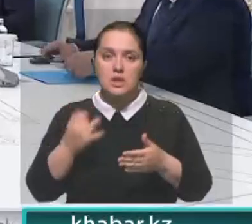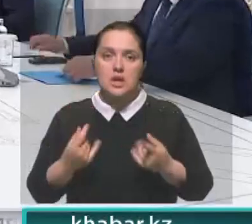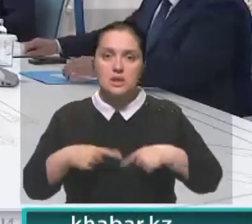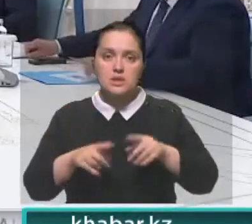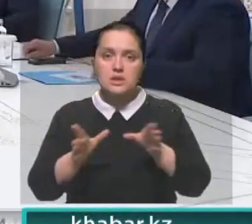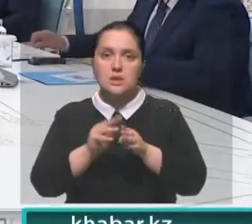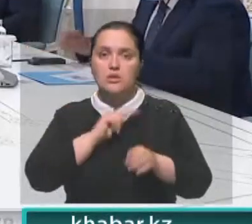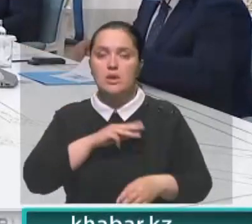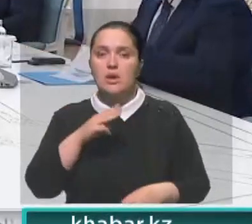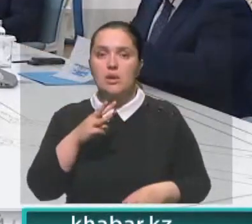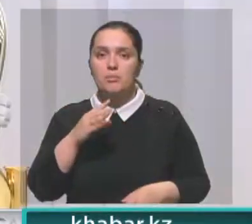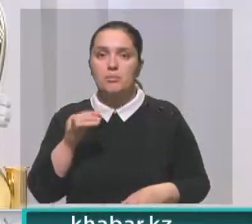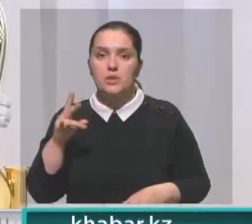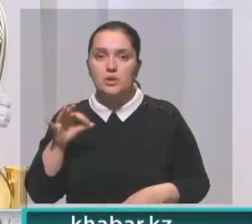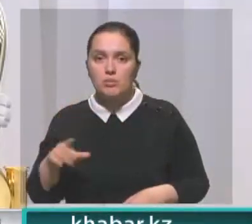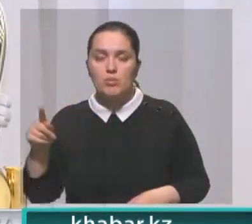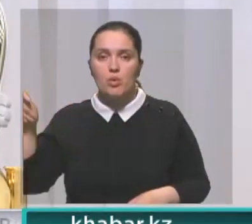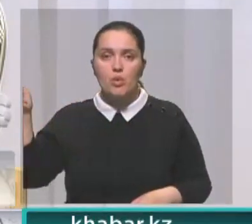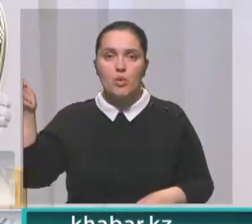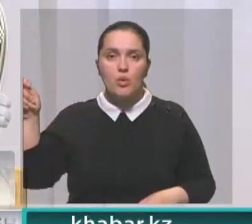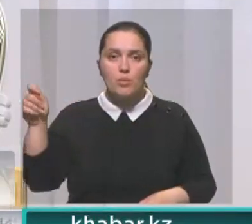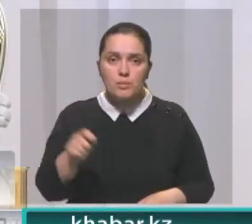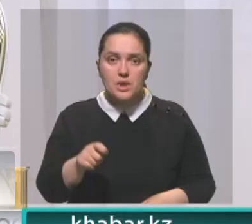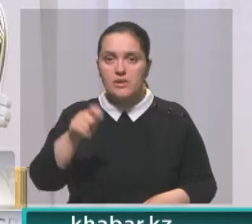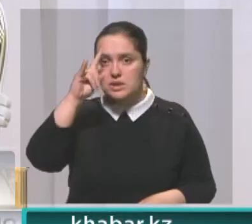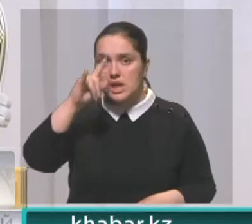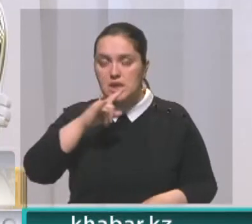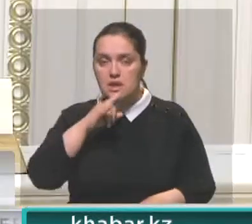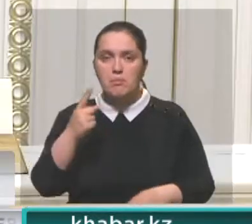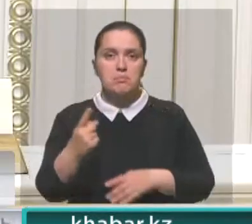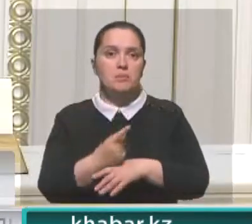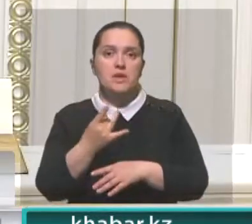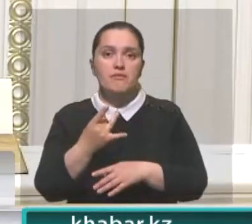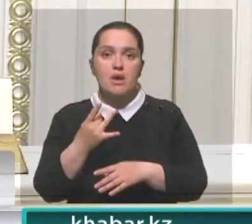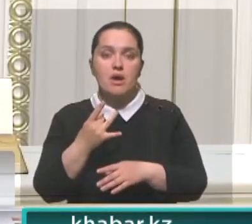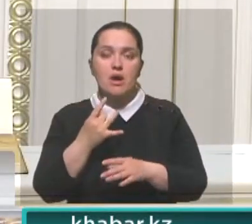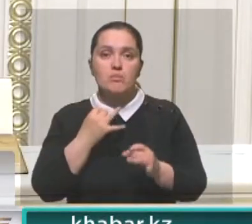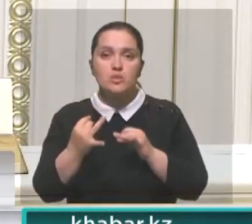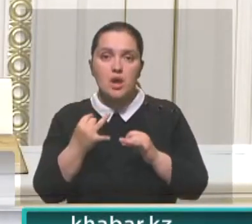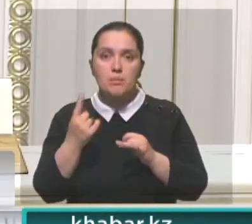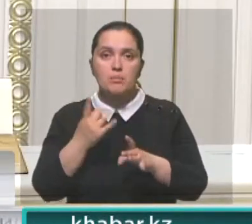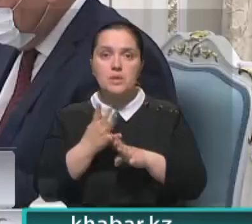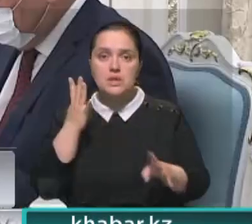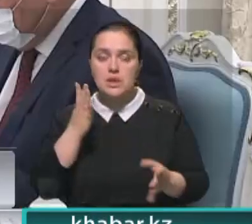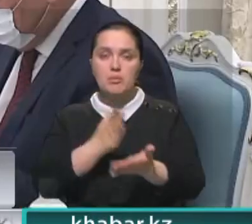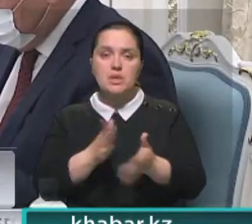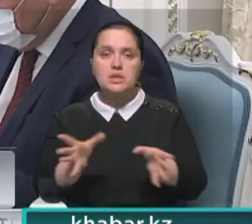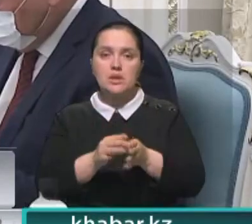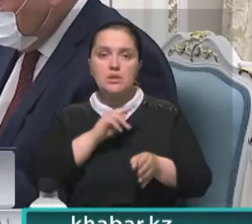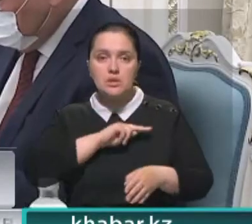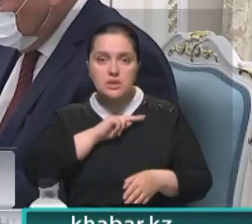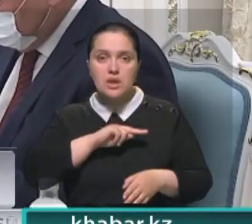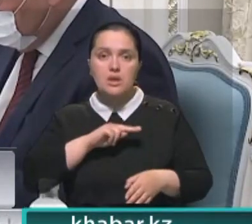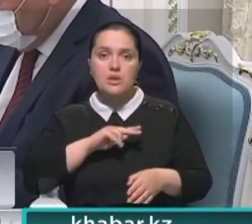Шанхайской организации сотрудничества Джан Мином. Он прибыл в Казахстан впервые с официальным визитом. Обсуждая приоритетное направление